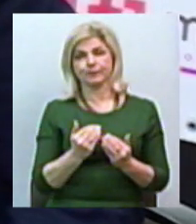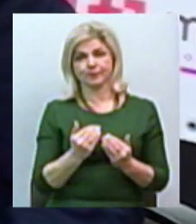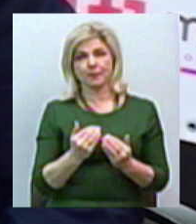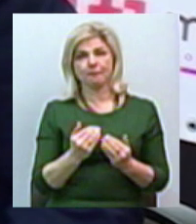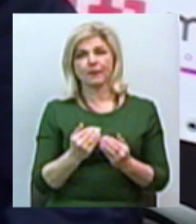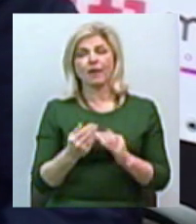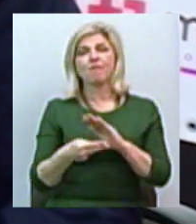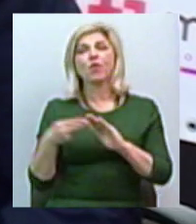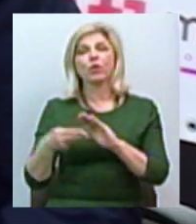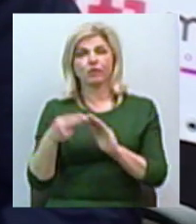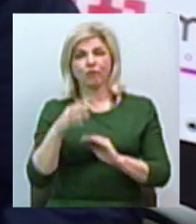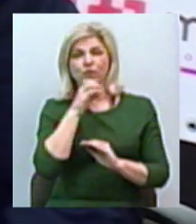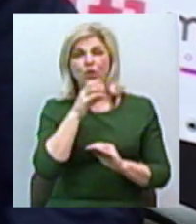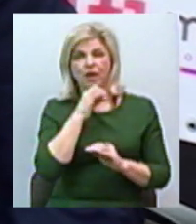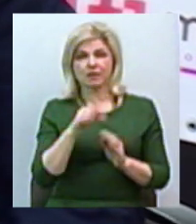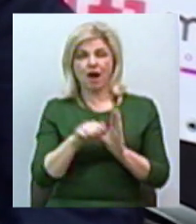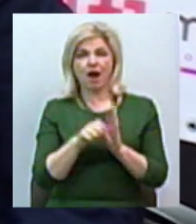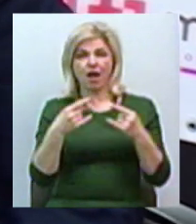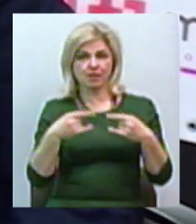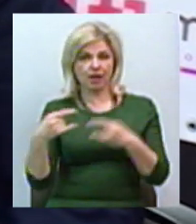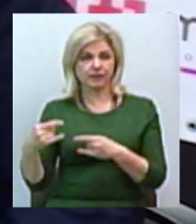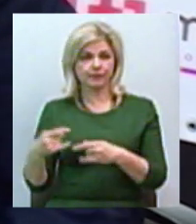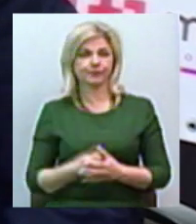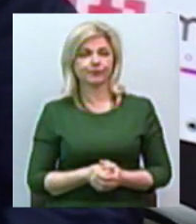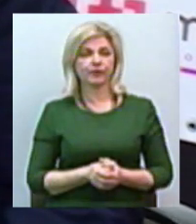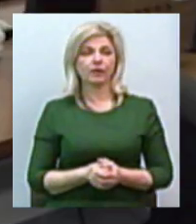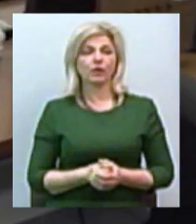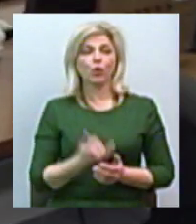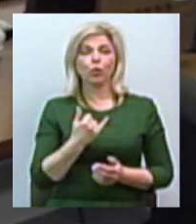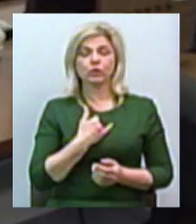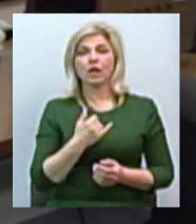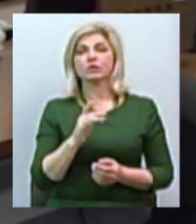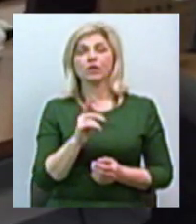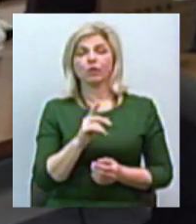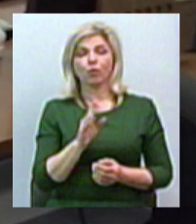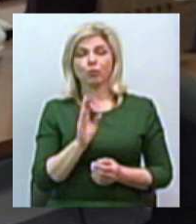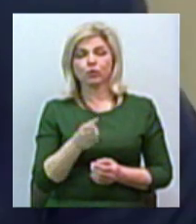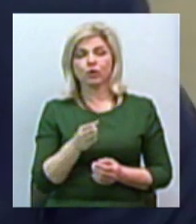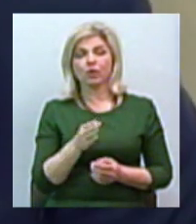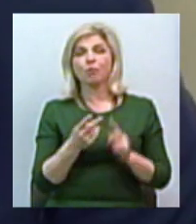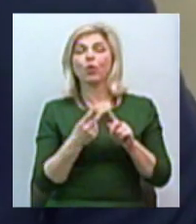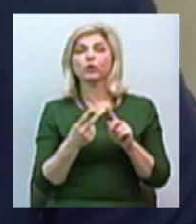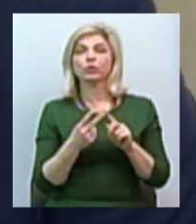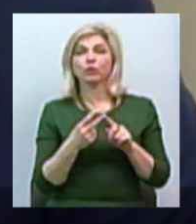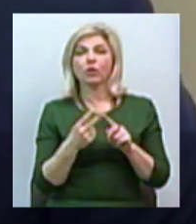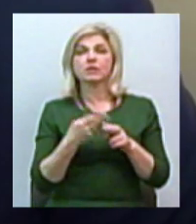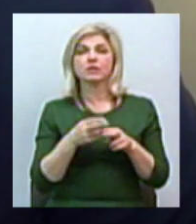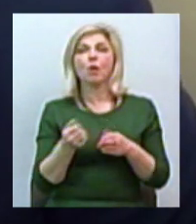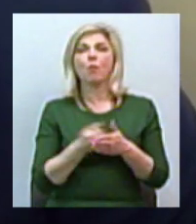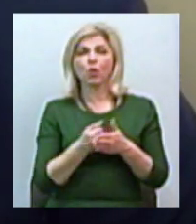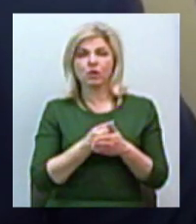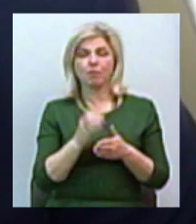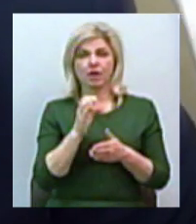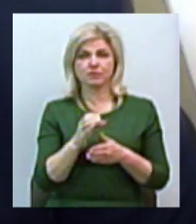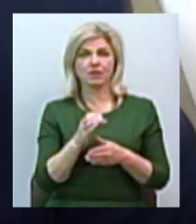зобов'язання перед правовласниками контент, який ми закупляємо. По-друге, це боротьба з піратством.